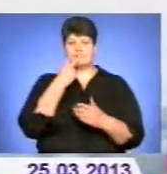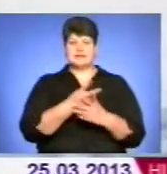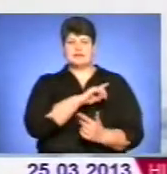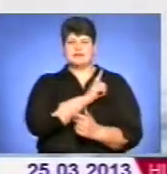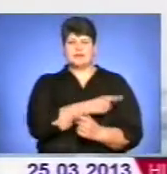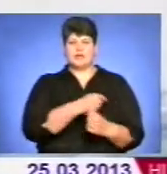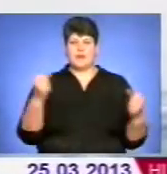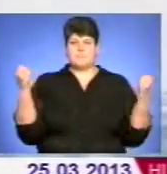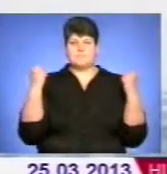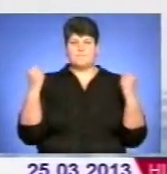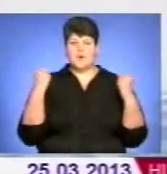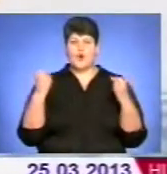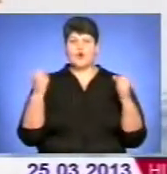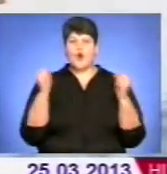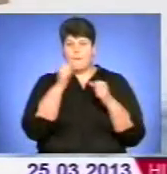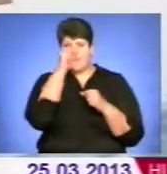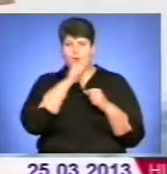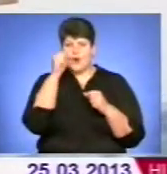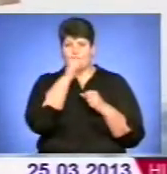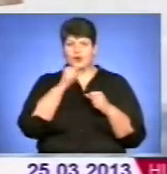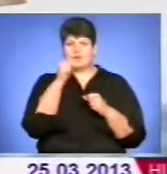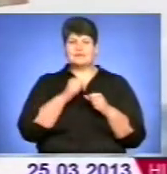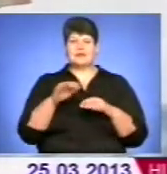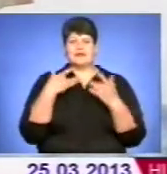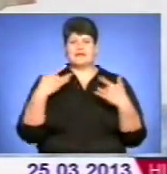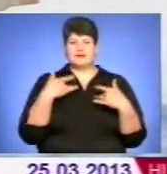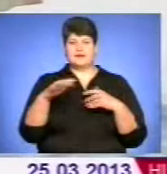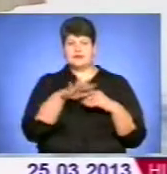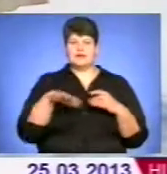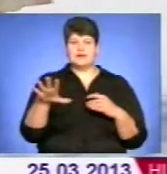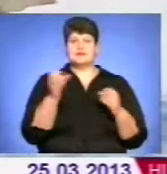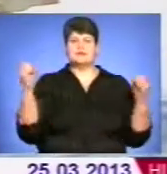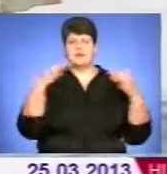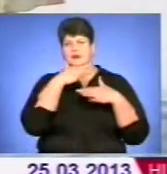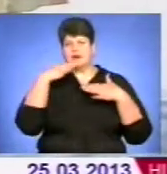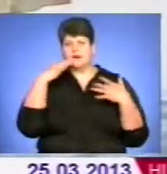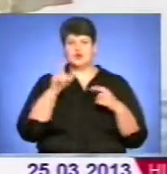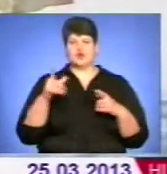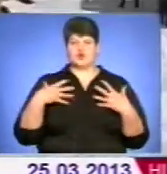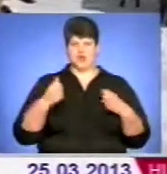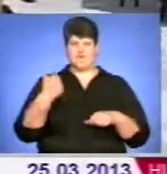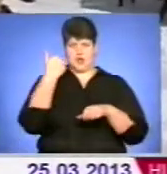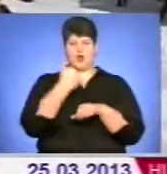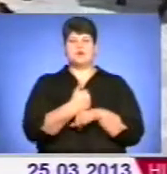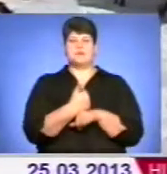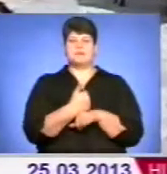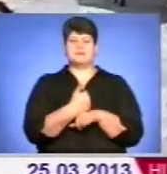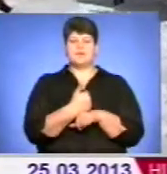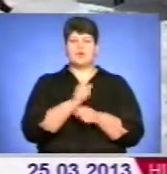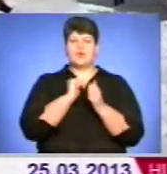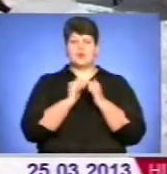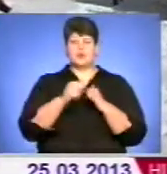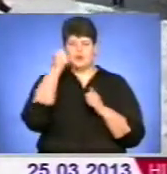мороз, щоб пройти флюорографію, біля театрального майдану зібралося чимало людей. Кажуть, здоров'я головне. Щороку працівники